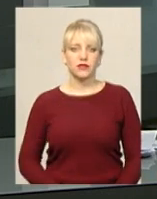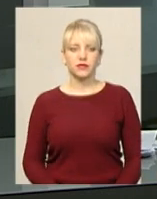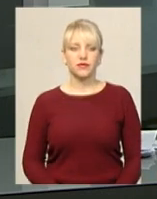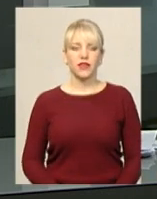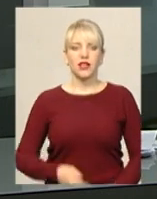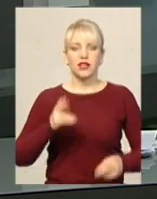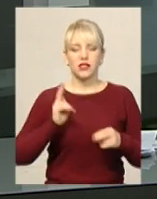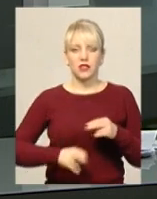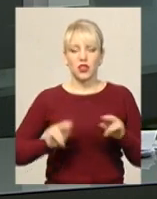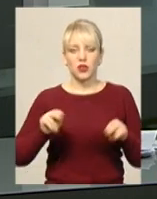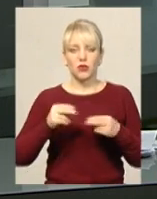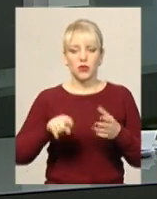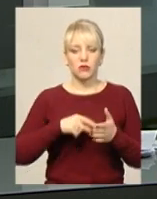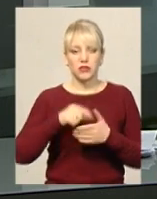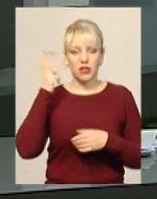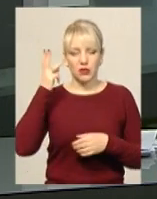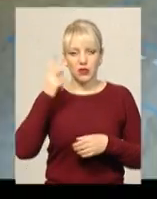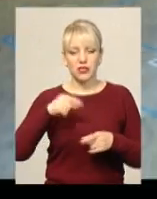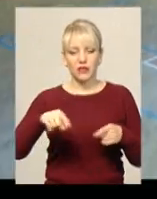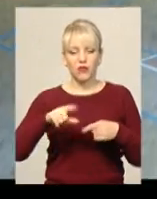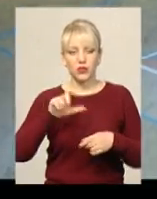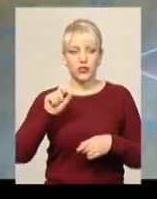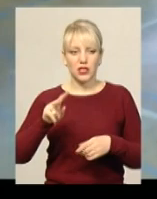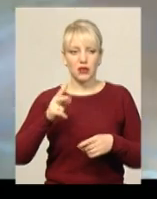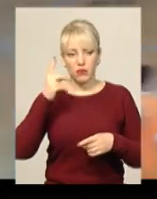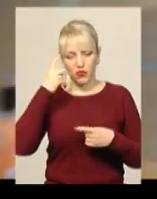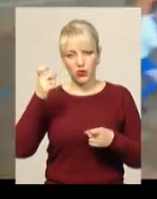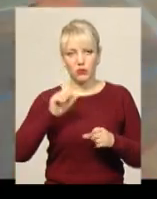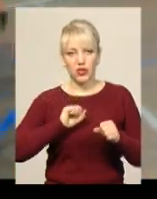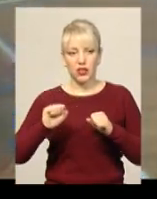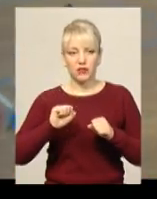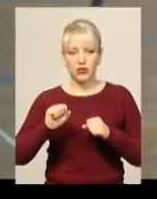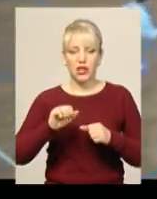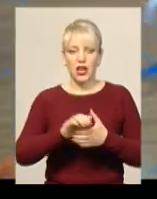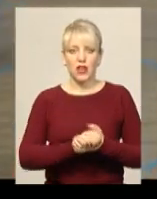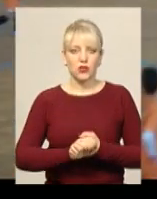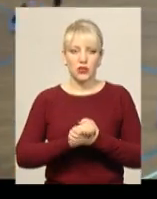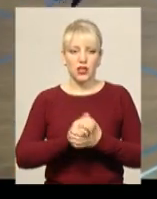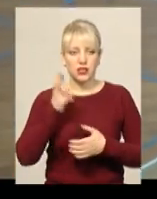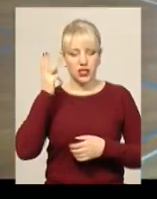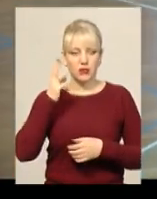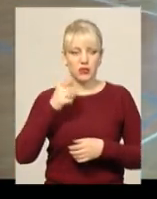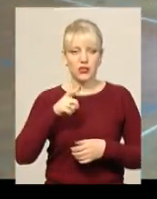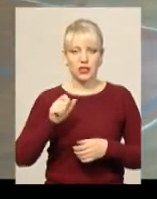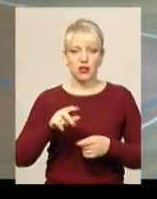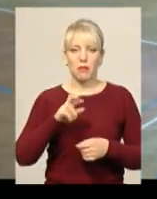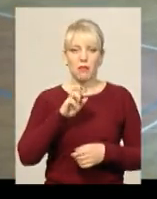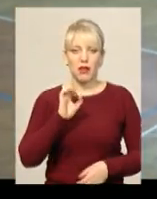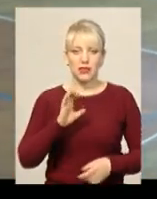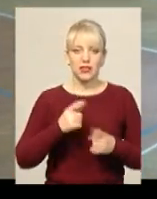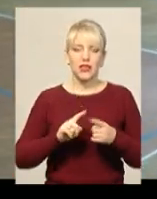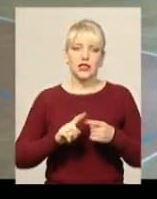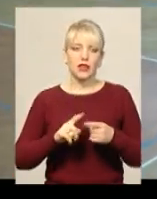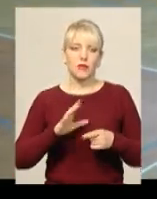Закінчився чемпіонат міста Хмельницького з футзалу, повідомив керівник асоціації футзалу Хмельницької області Артем Глас. Останні зустрічі відбувалися в